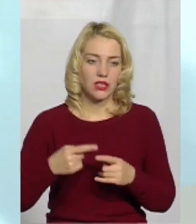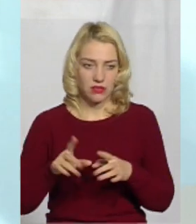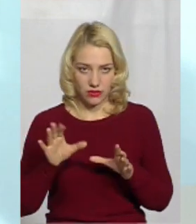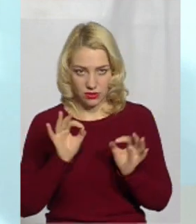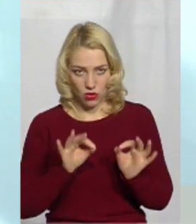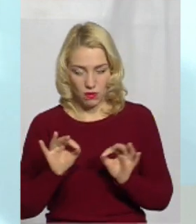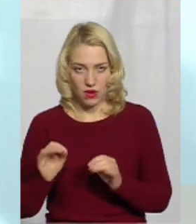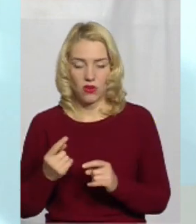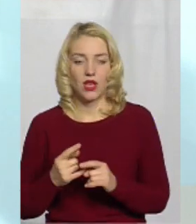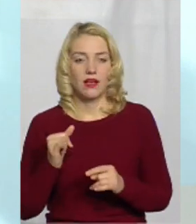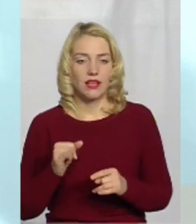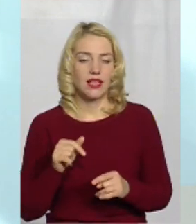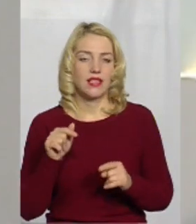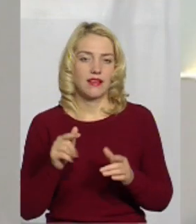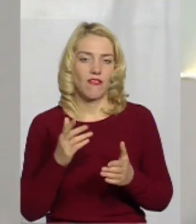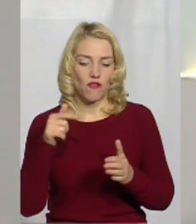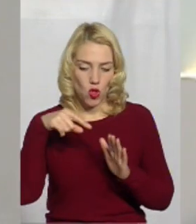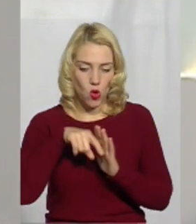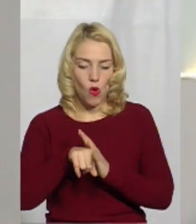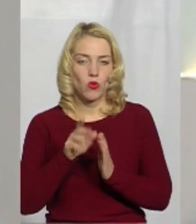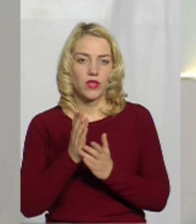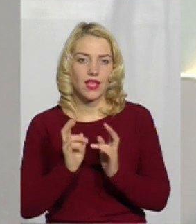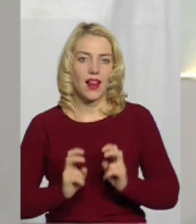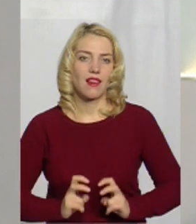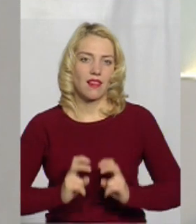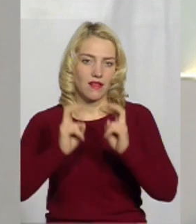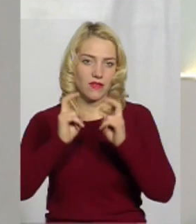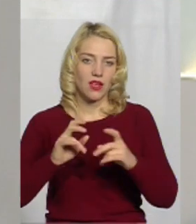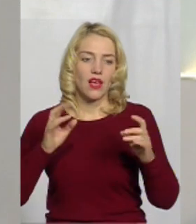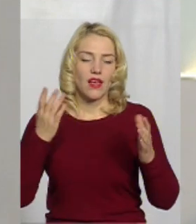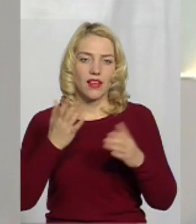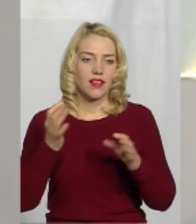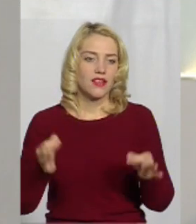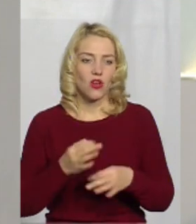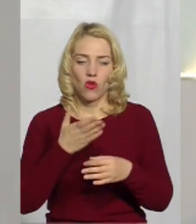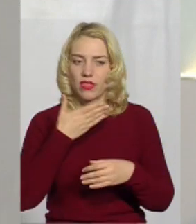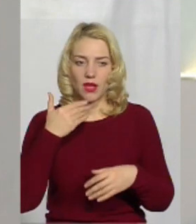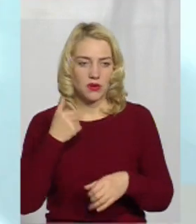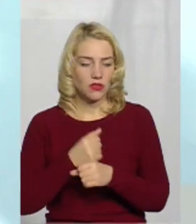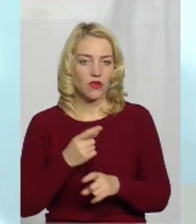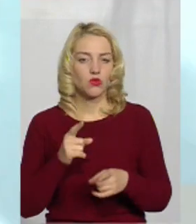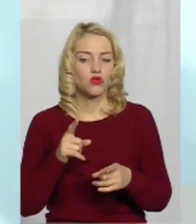нормально. І в ньому є ліфт, який ніколи не працював, тому що такої потреби не було.